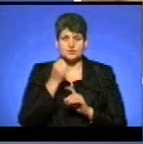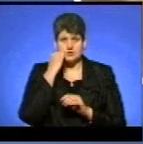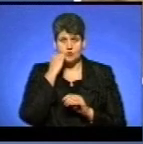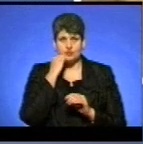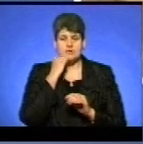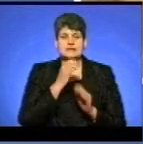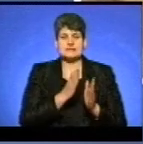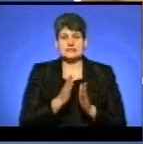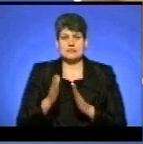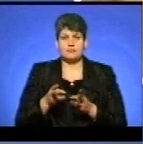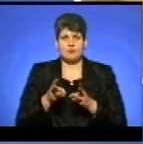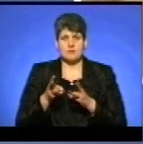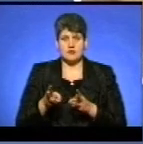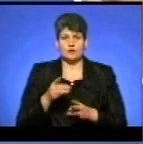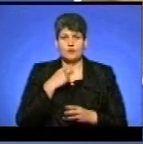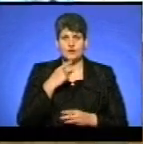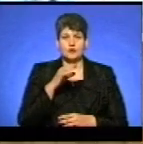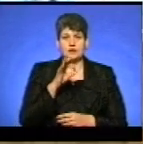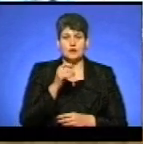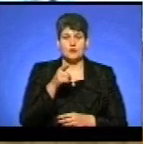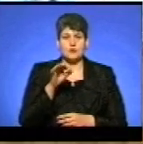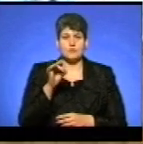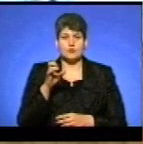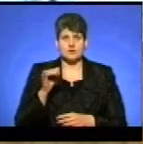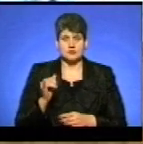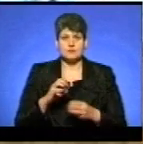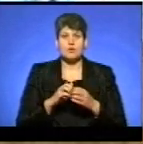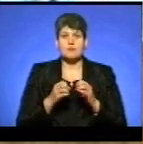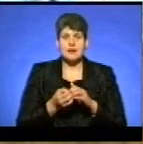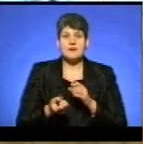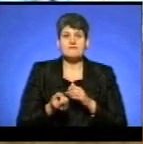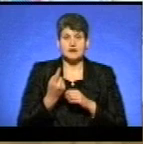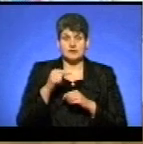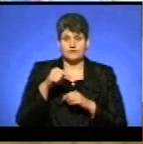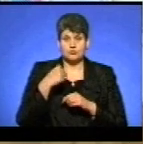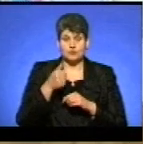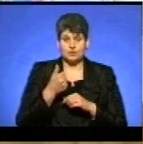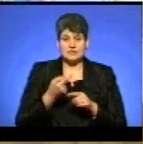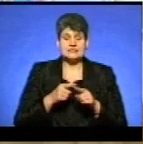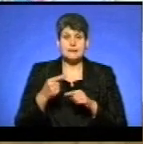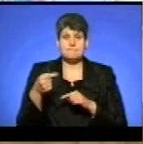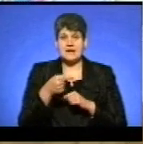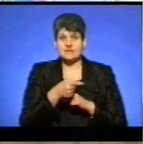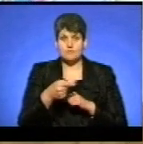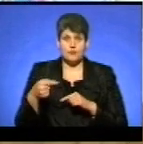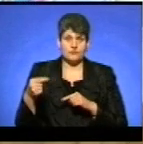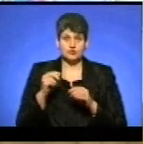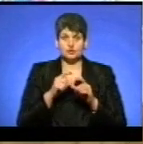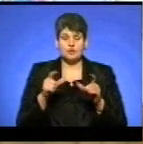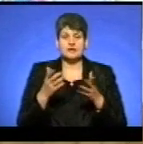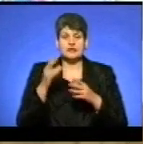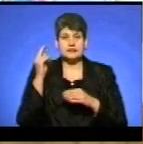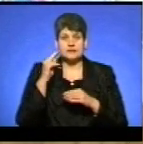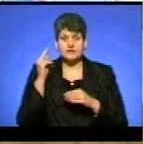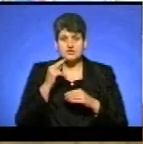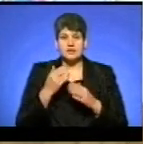опалення, каже директор школи Олег Горбоніс. Проблема, в принципі, виникла тільки цього року. Це перший поверх школи, де навчаються,